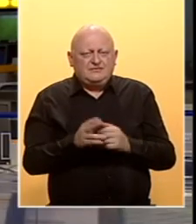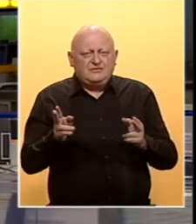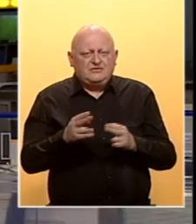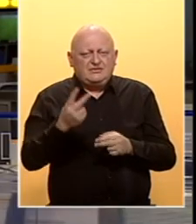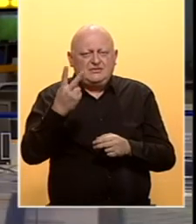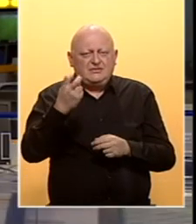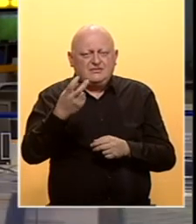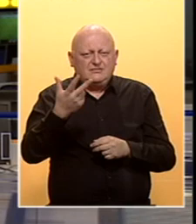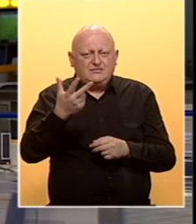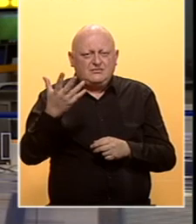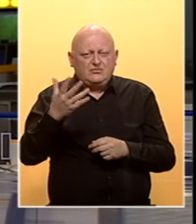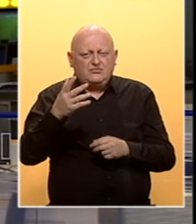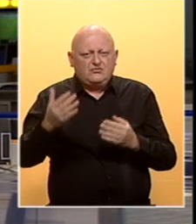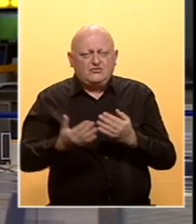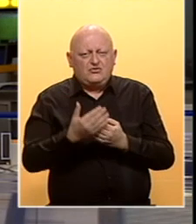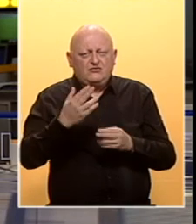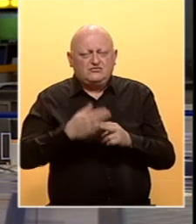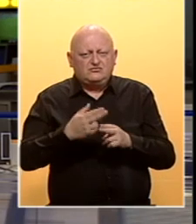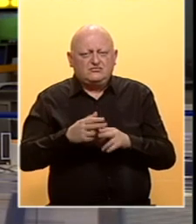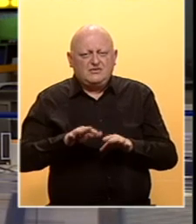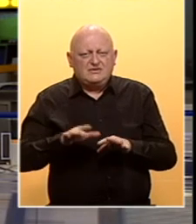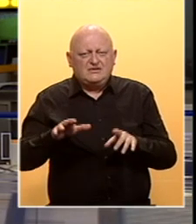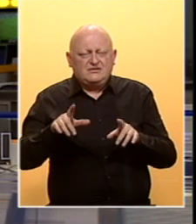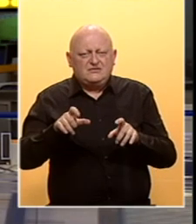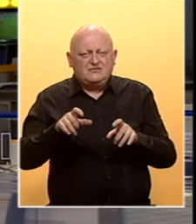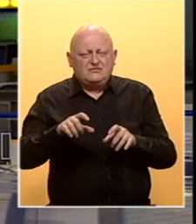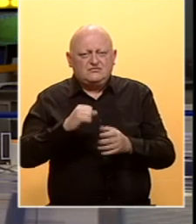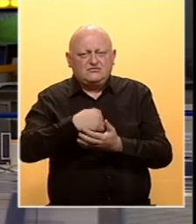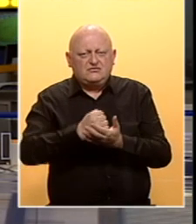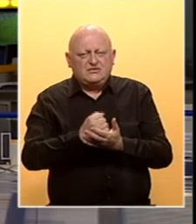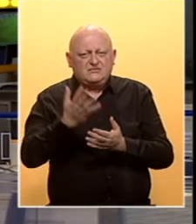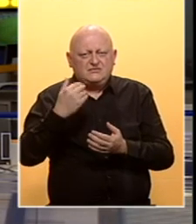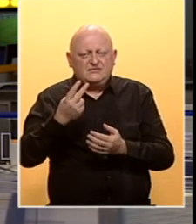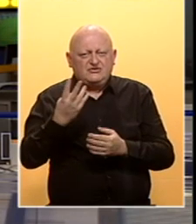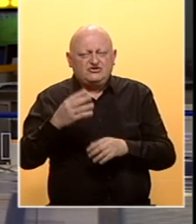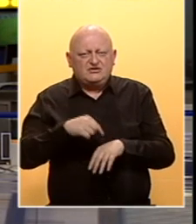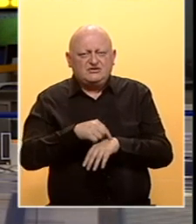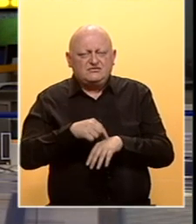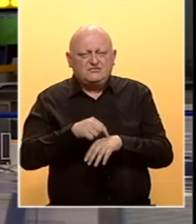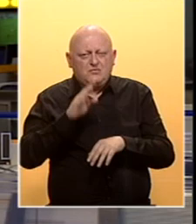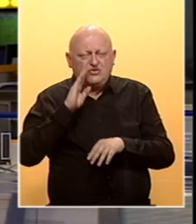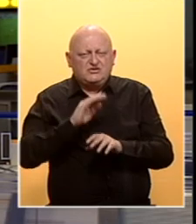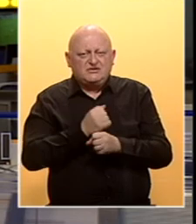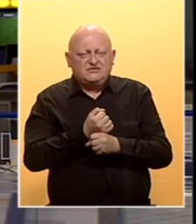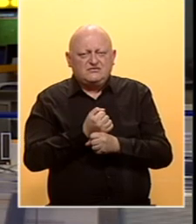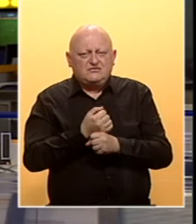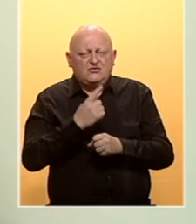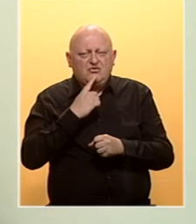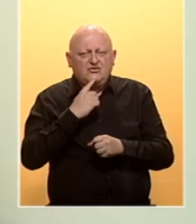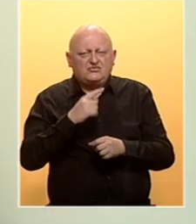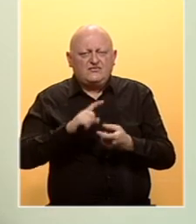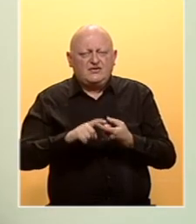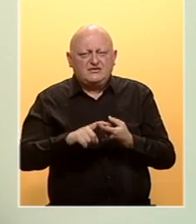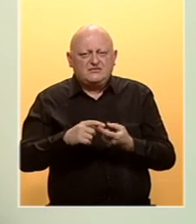Najmanje 235 novih slučajeva zaraze koronavirusom registrovano je u protekla 24 časa u BiH od kojih je u